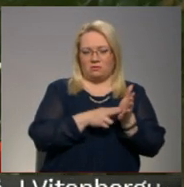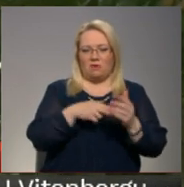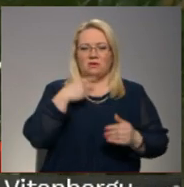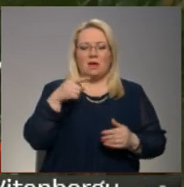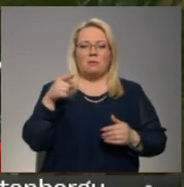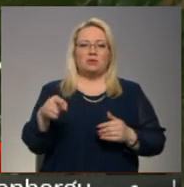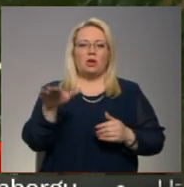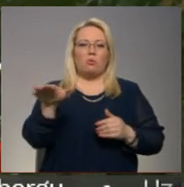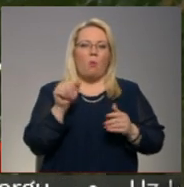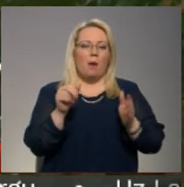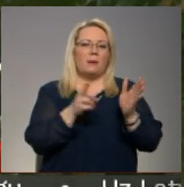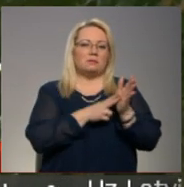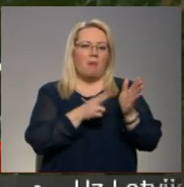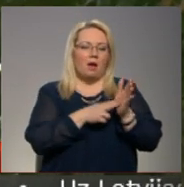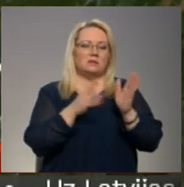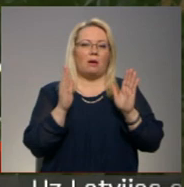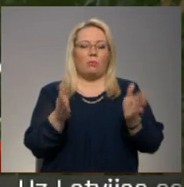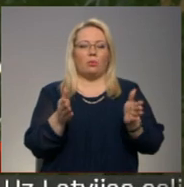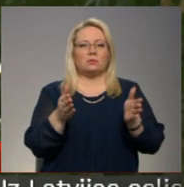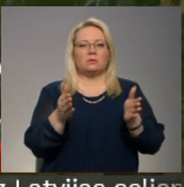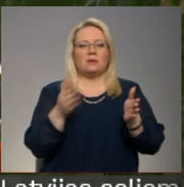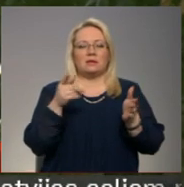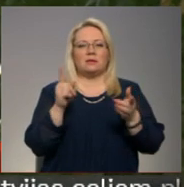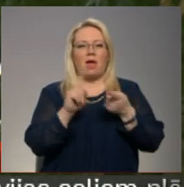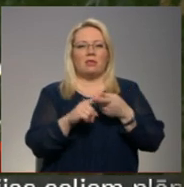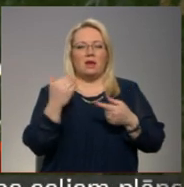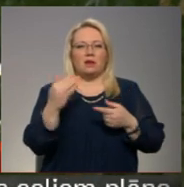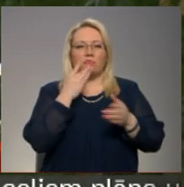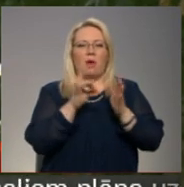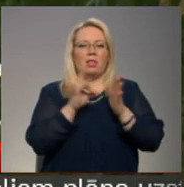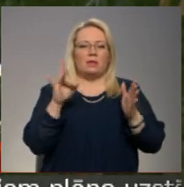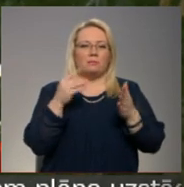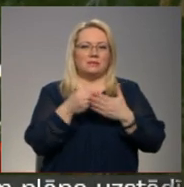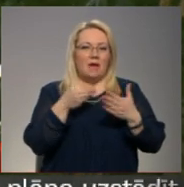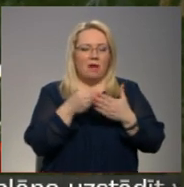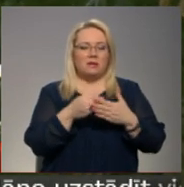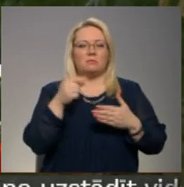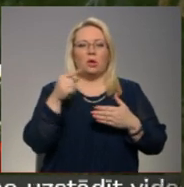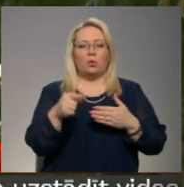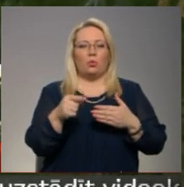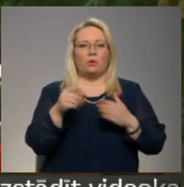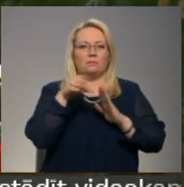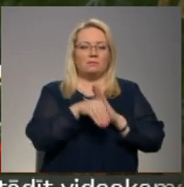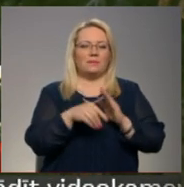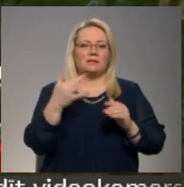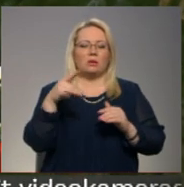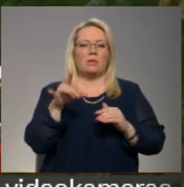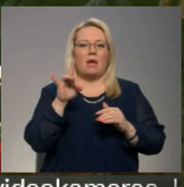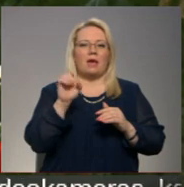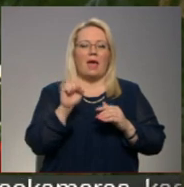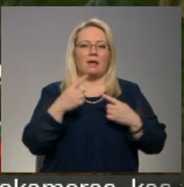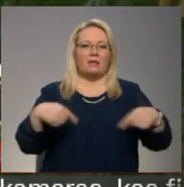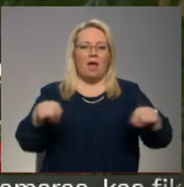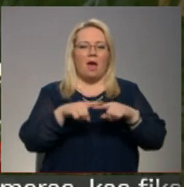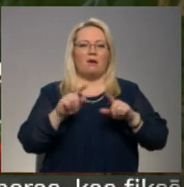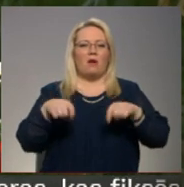iespējams, kas sastāda, tas ir atkarīgs no elektrības cenas, bet tas sastāda to, cik viņš no šīta hektāra varētu nokult